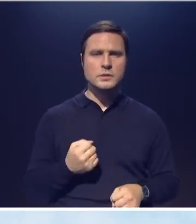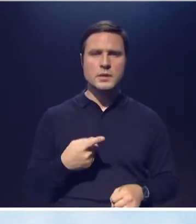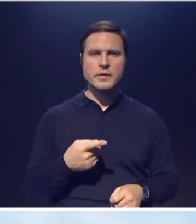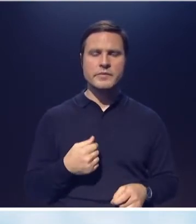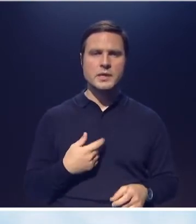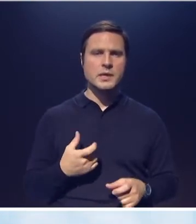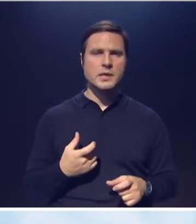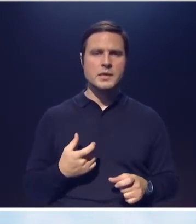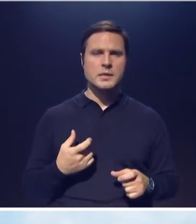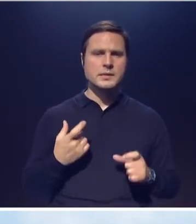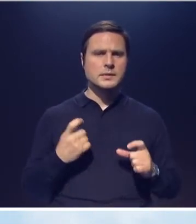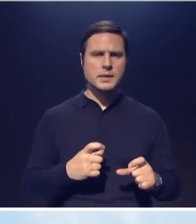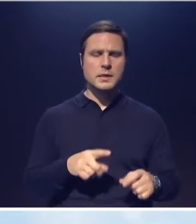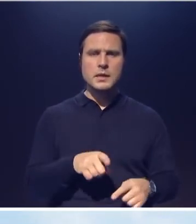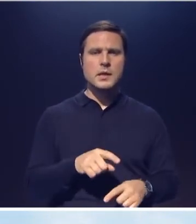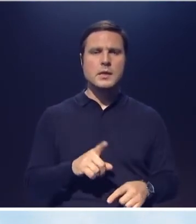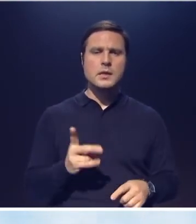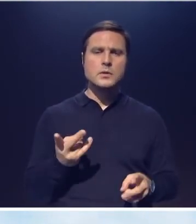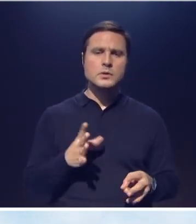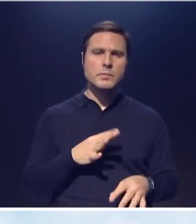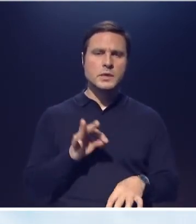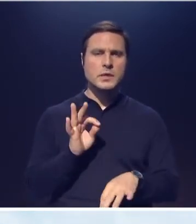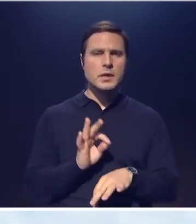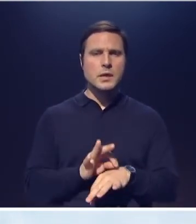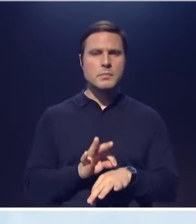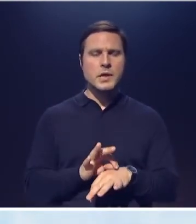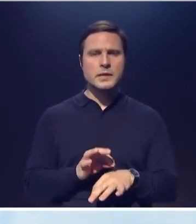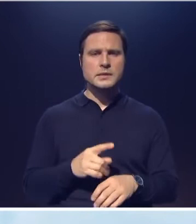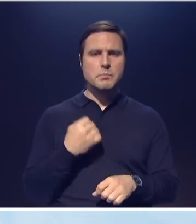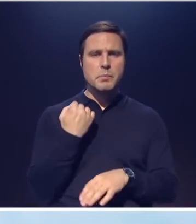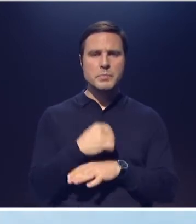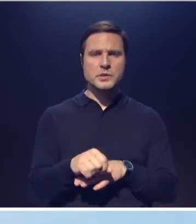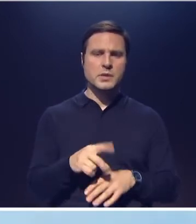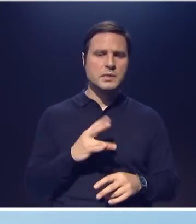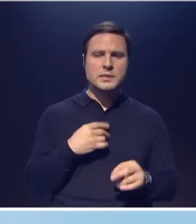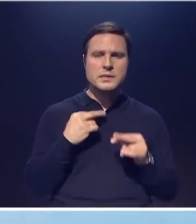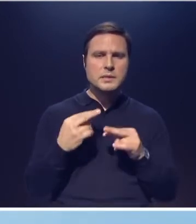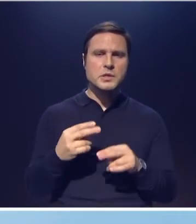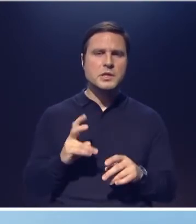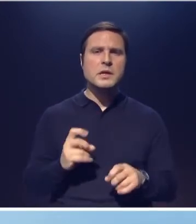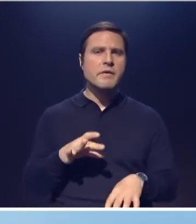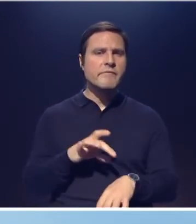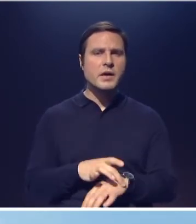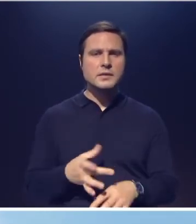сакрализируем? Может быть, стоит болезнь побеждать небрежением в этой ситуации и просто не замечать их как факт?